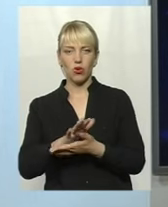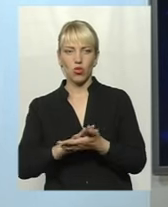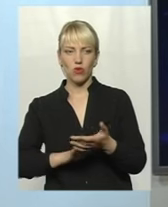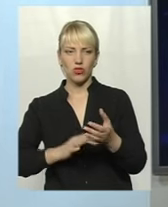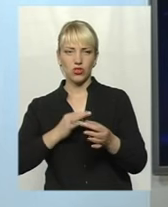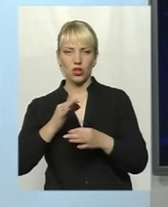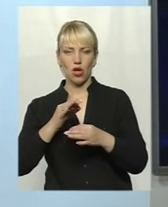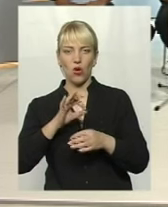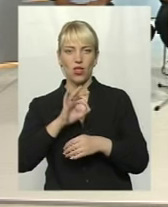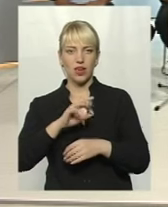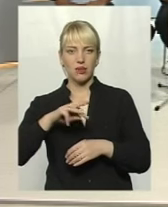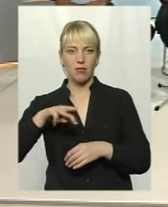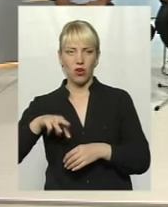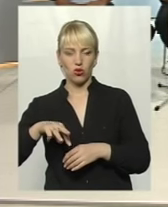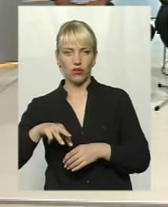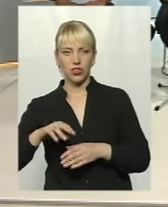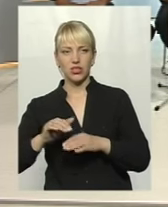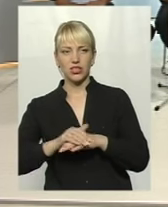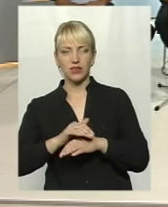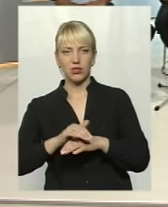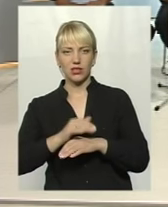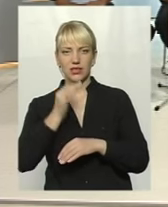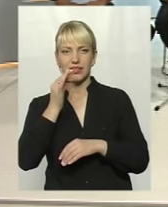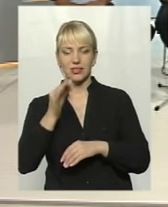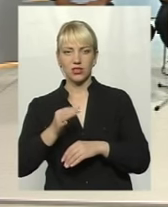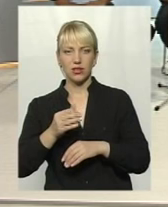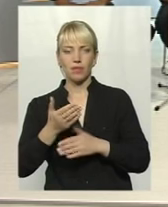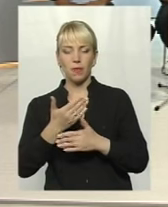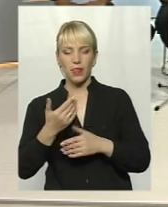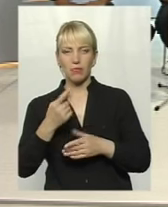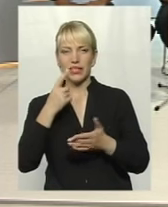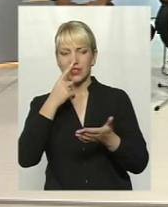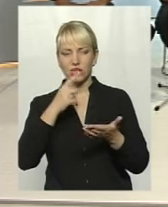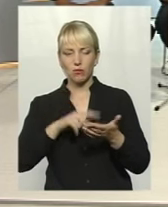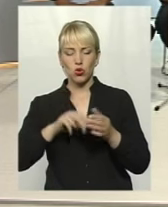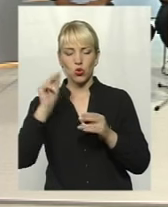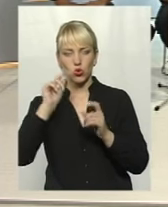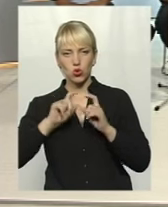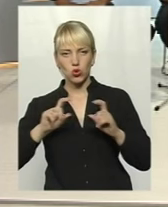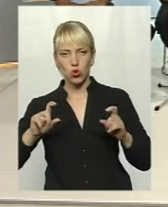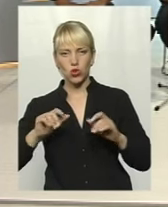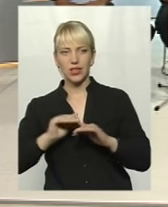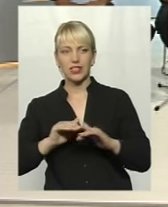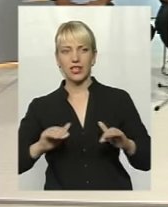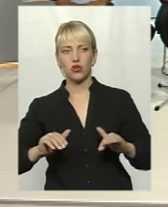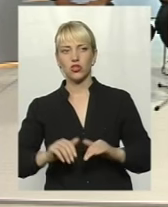Олеже Марковичу, скажіть, будь ласка, ми зачепили школу, зачепили питання садочка, а